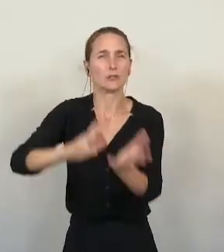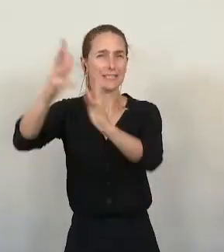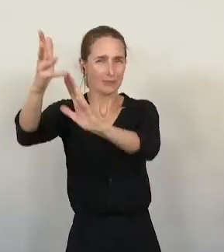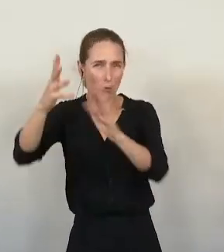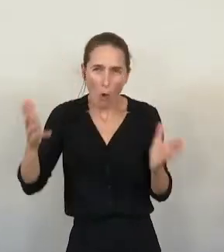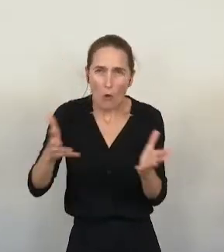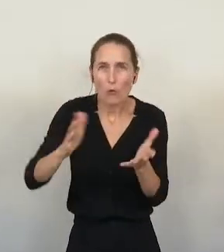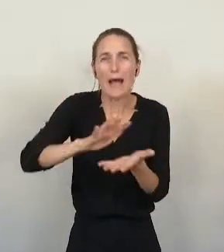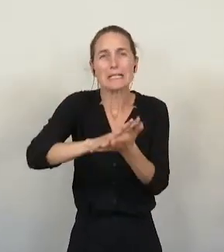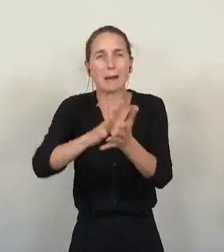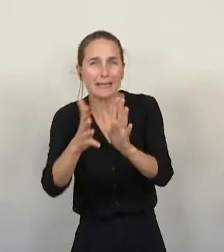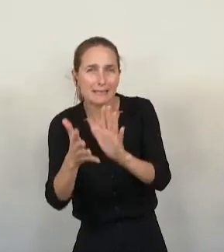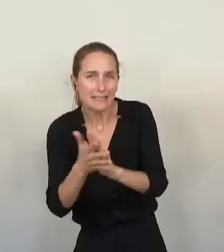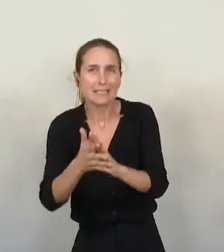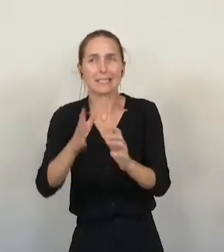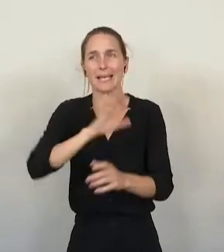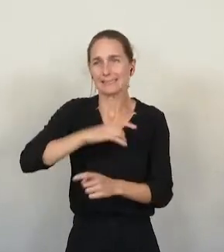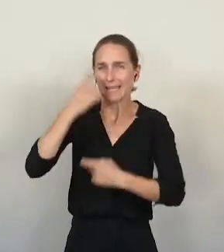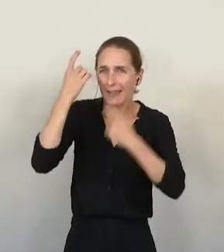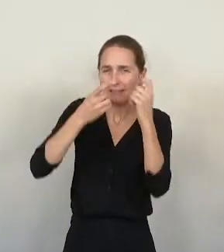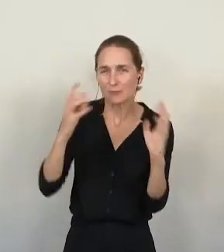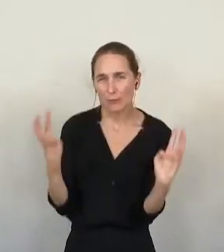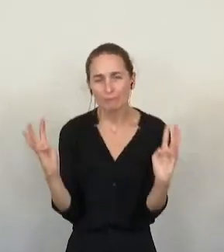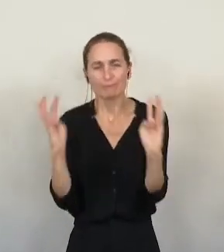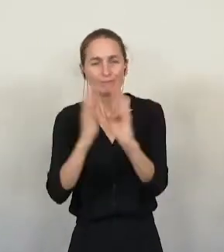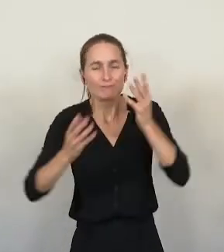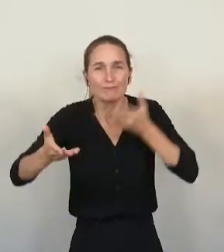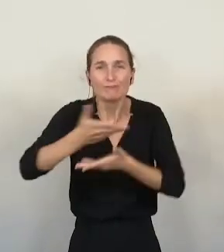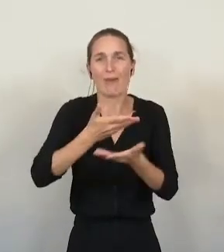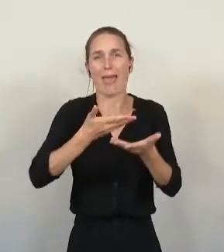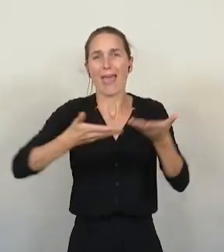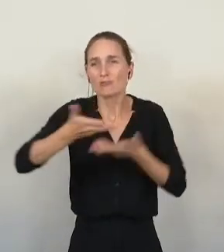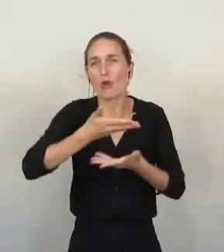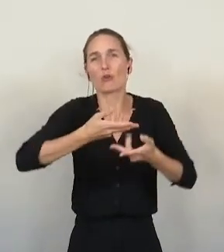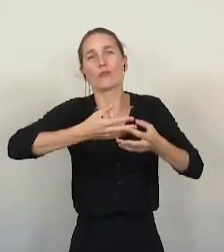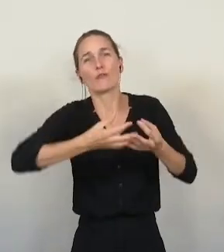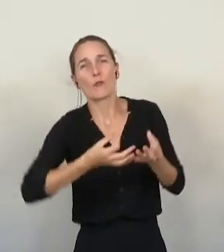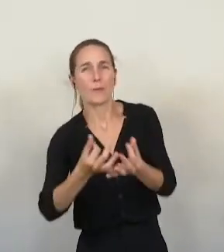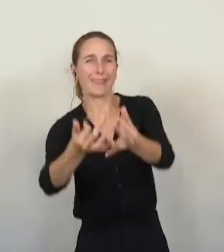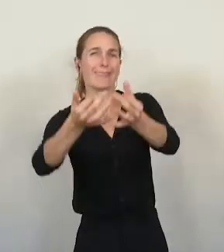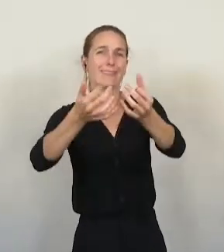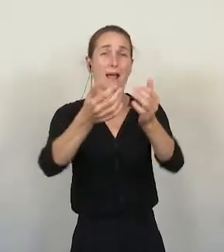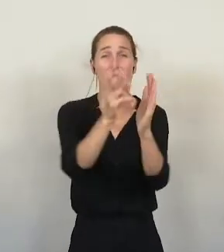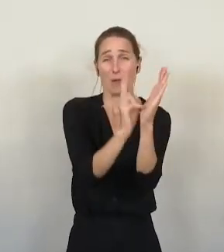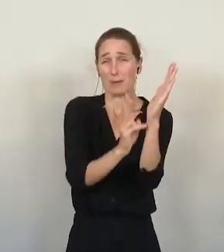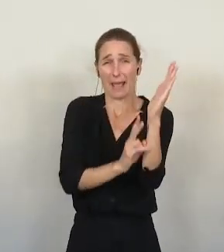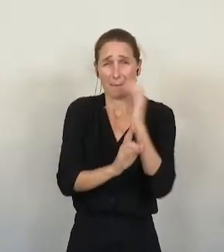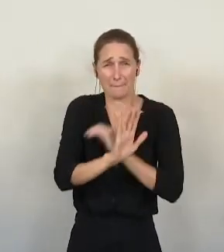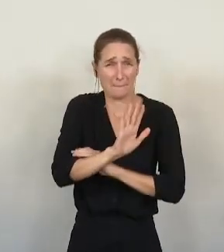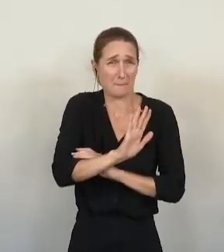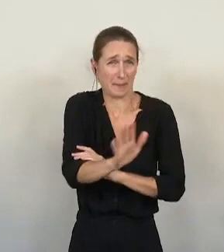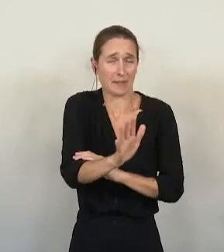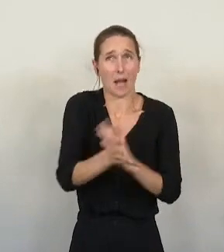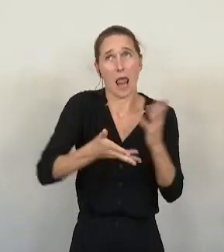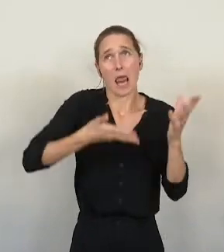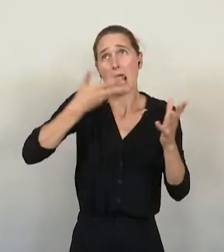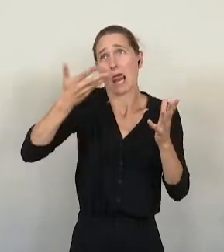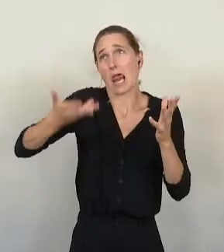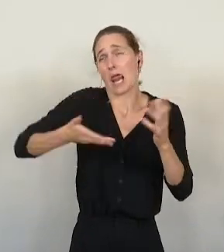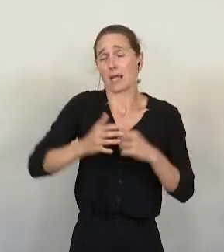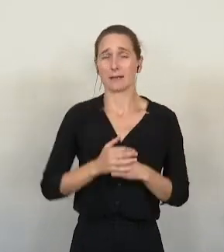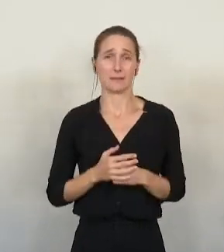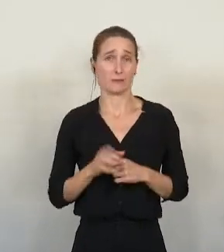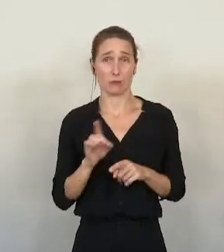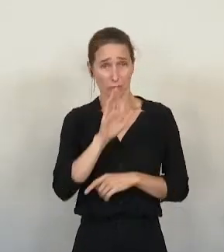mutualisez les réflexions, fluidifiez les échanges. » Sans oublier, évidemment, et c'est votre spécialité,